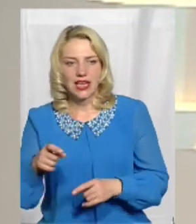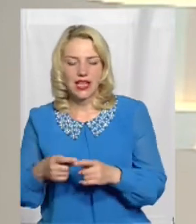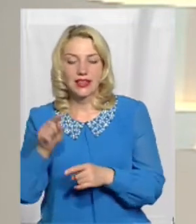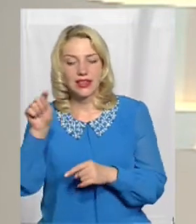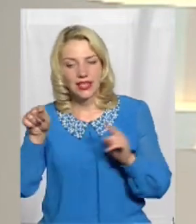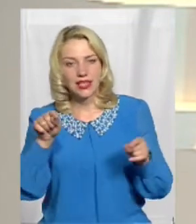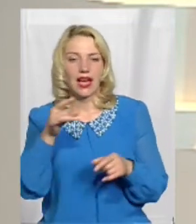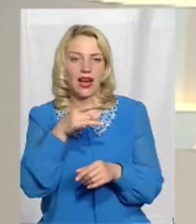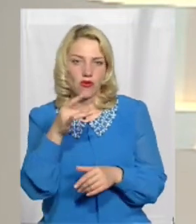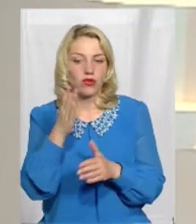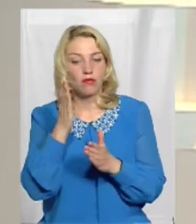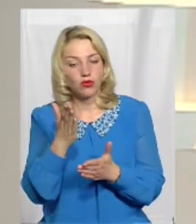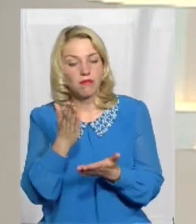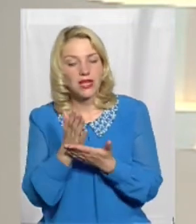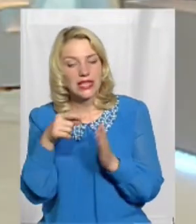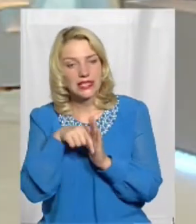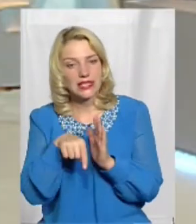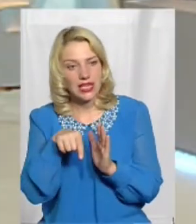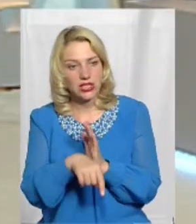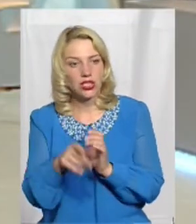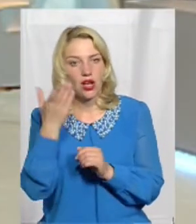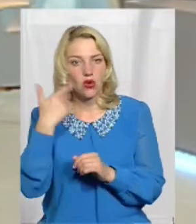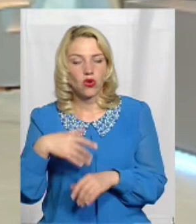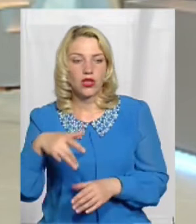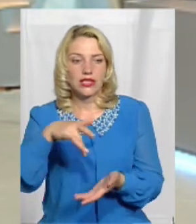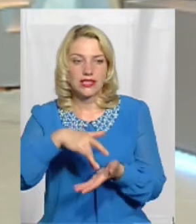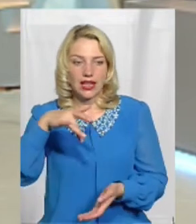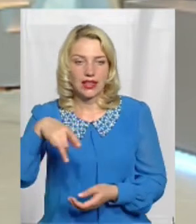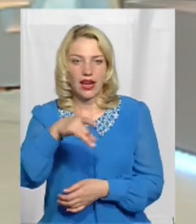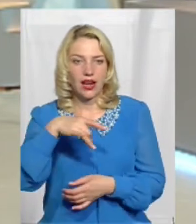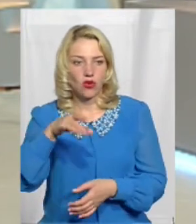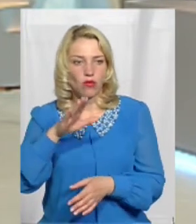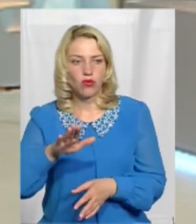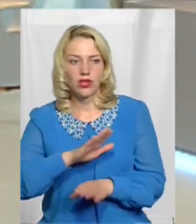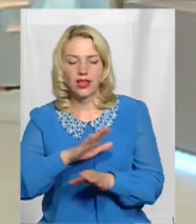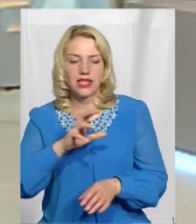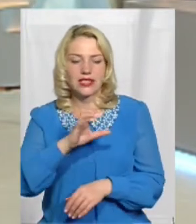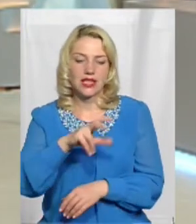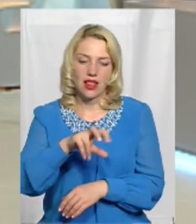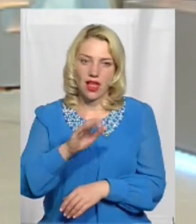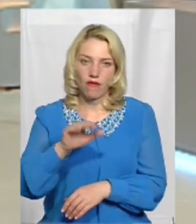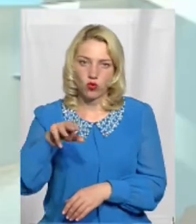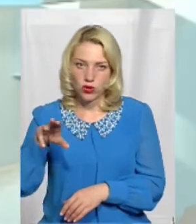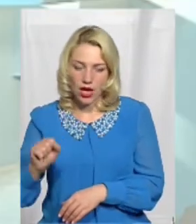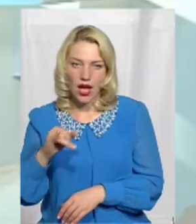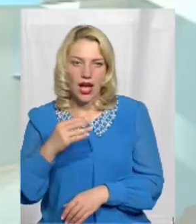мати Яке буде мати значення, коли, наприклад, центр району буде Невславуті, а в Шепетівці?